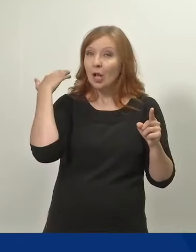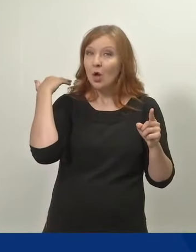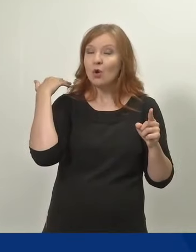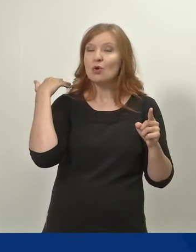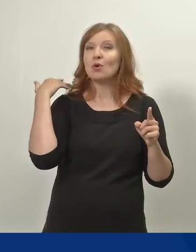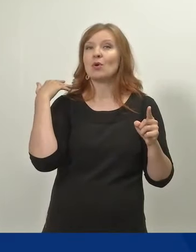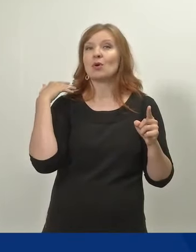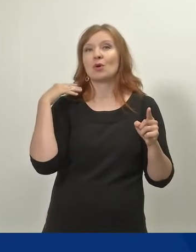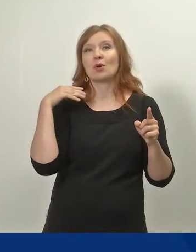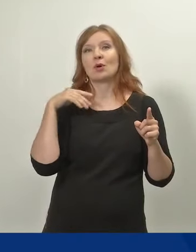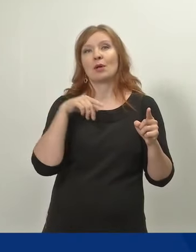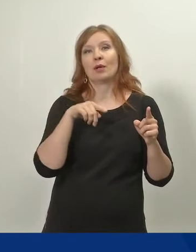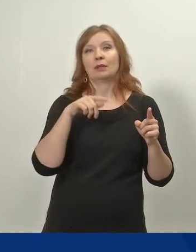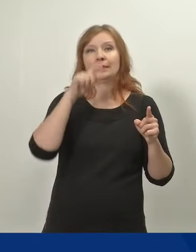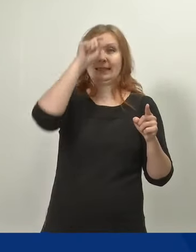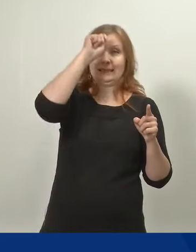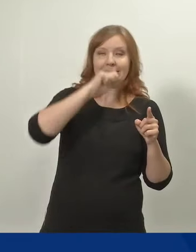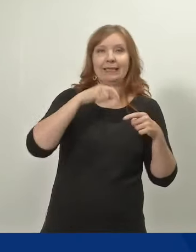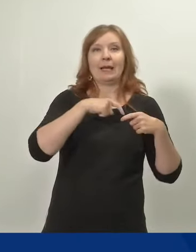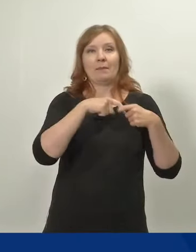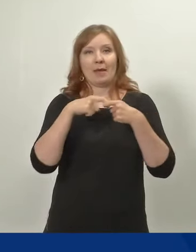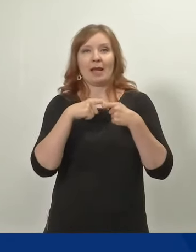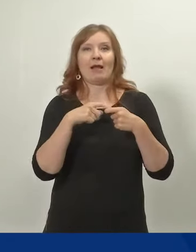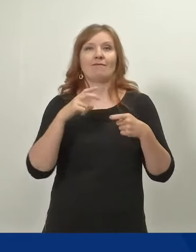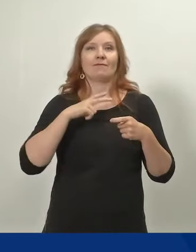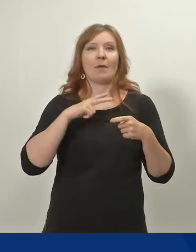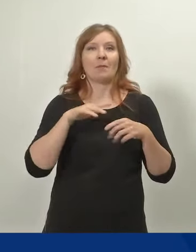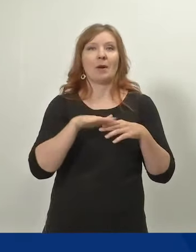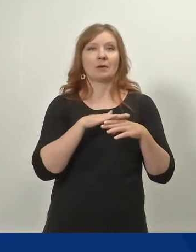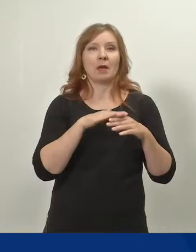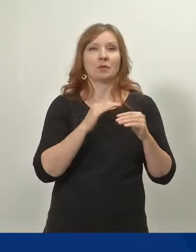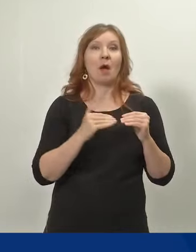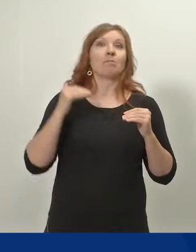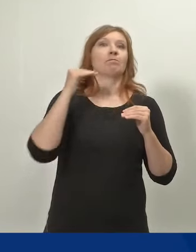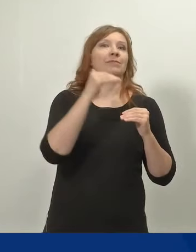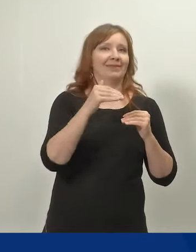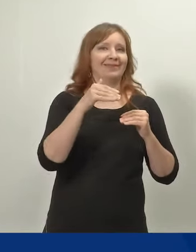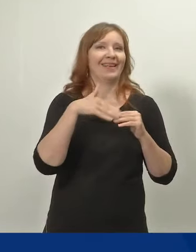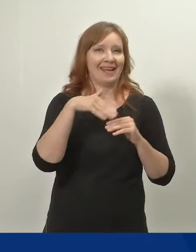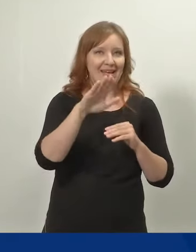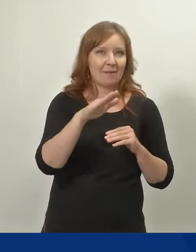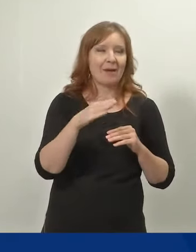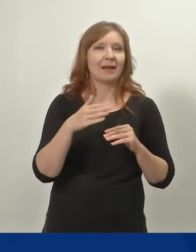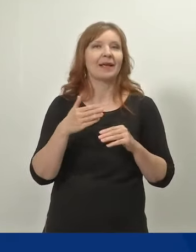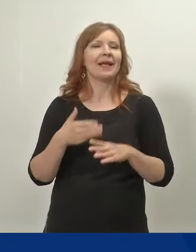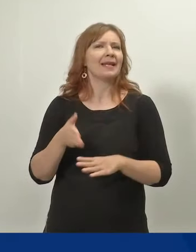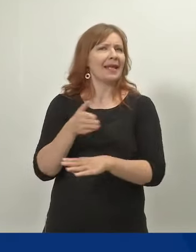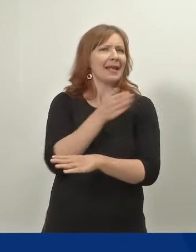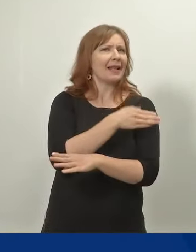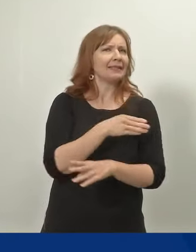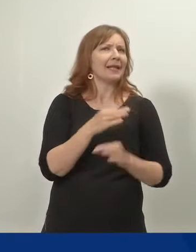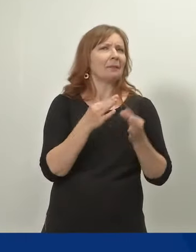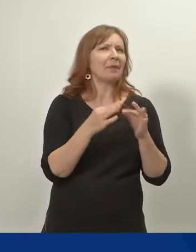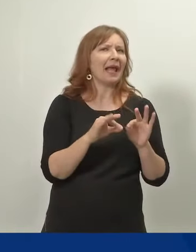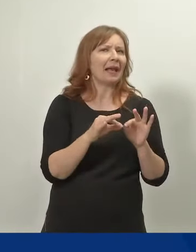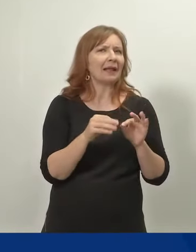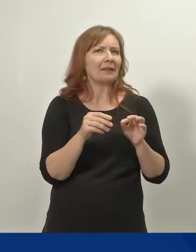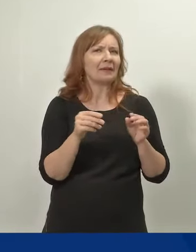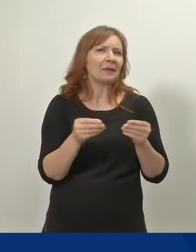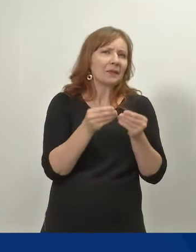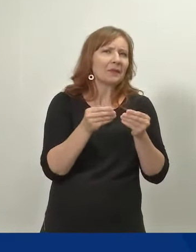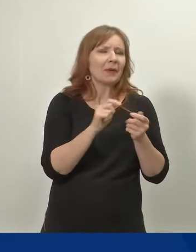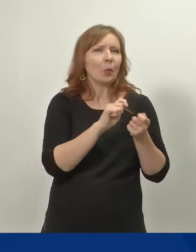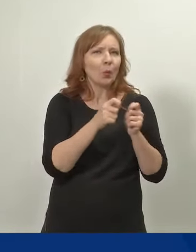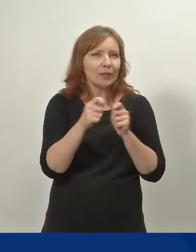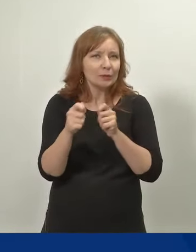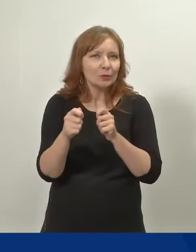isien perhevapaiden käytössä. Eli niillä aiemmilla pienemmillä uudistuksilla on ollut tällaisia ikään